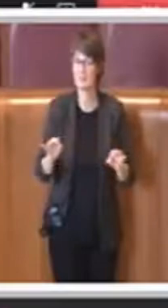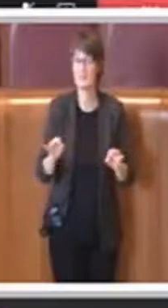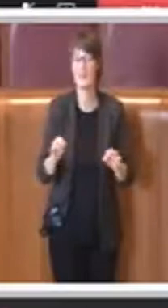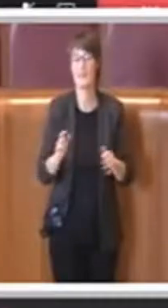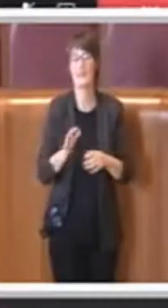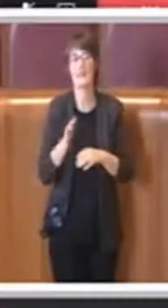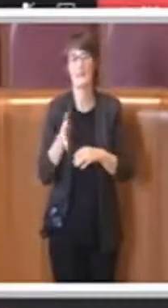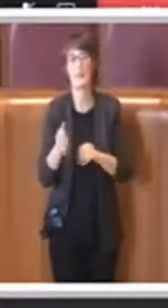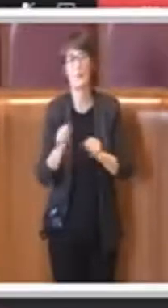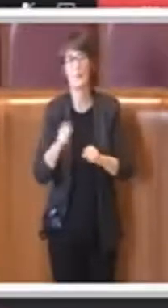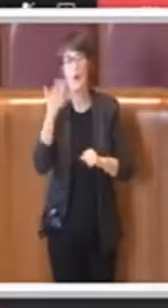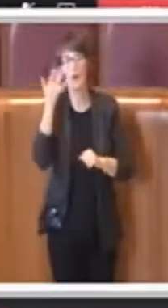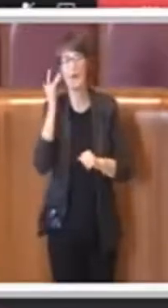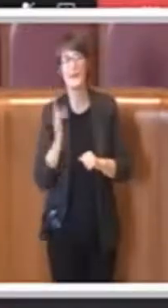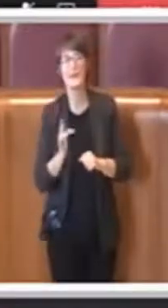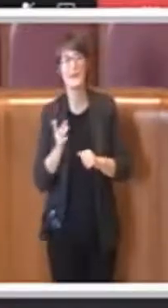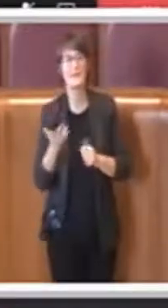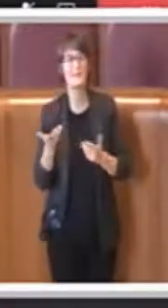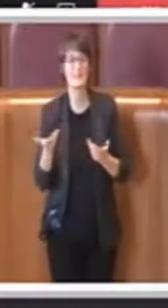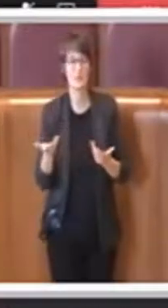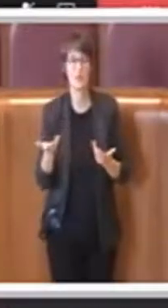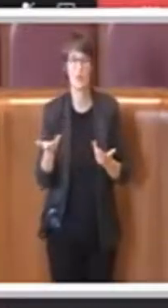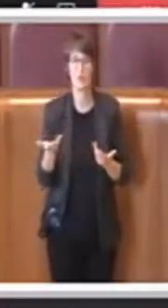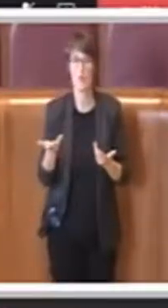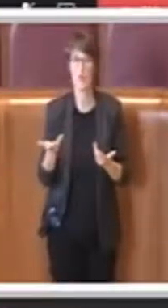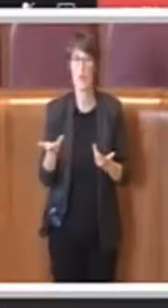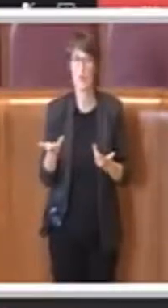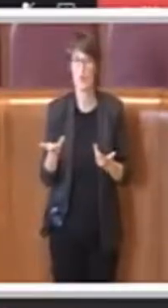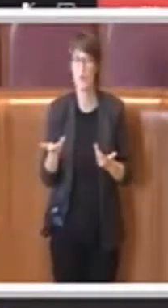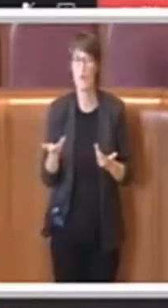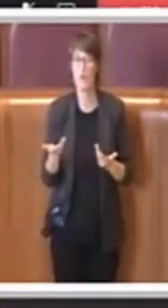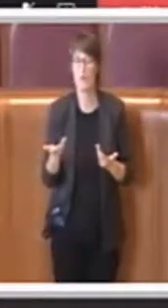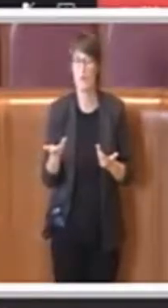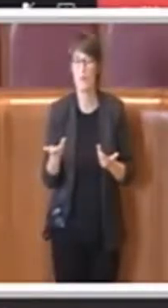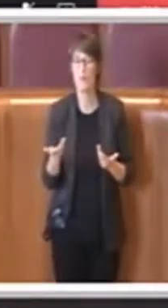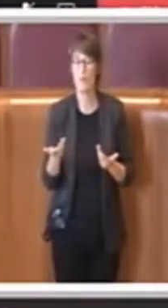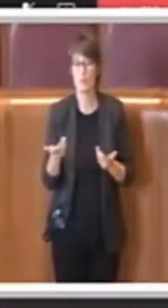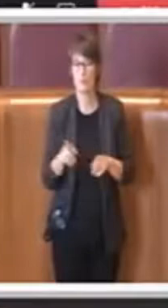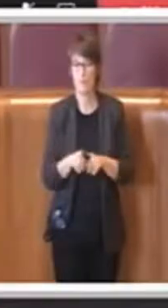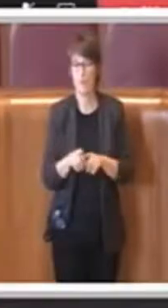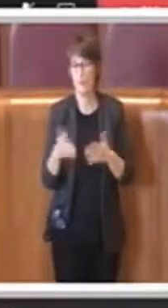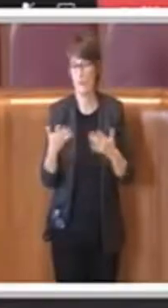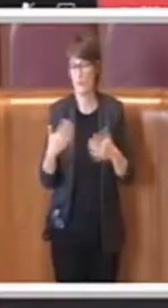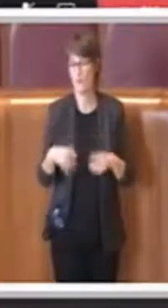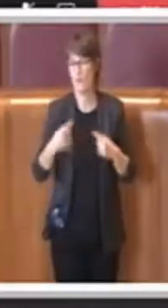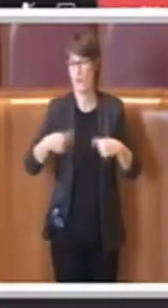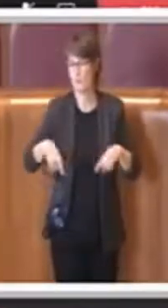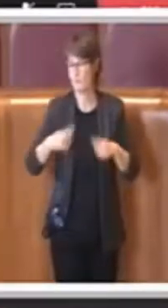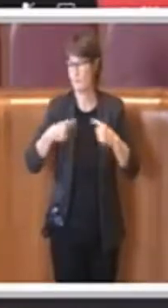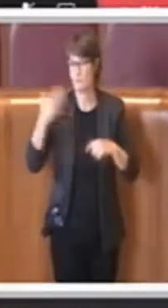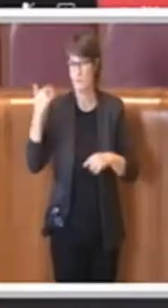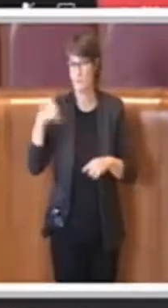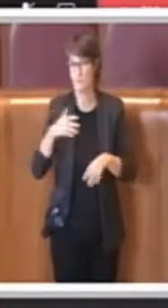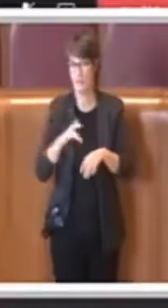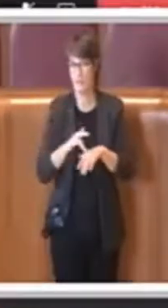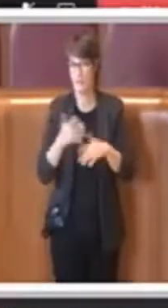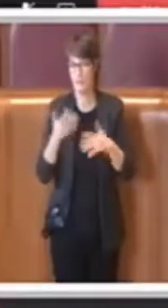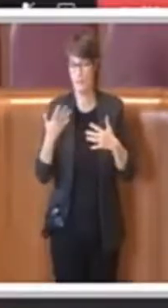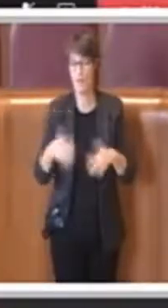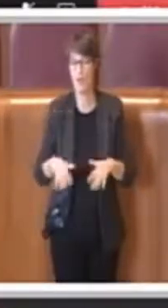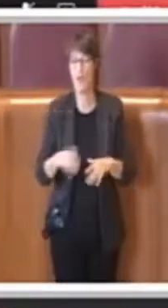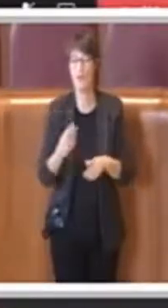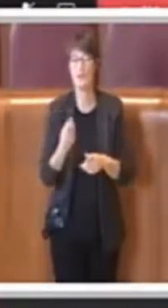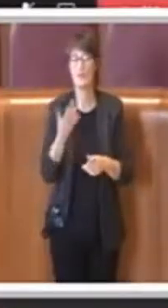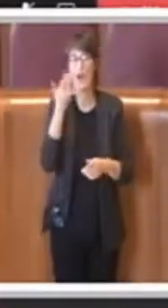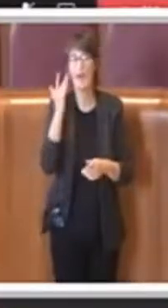della successione delle consigliature e di non avere una sua continuità.